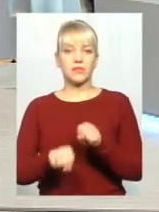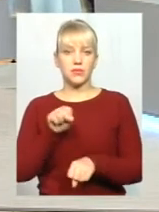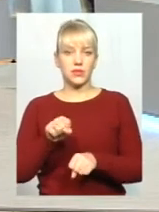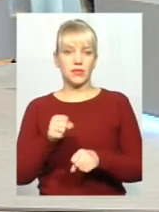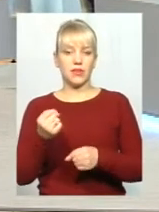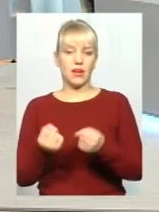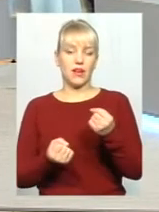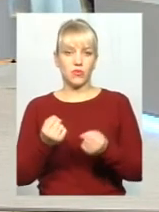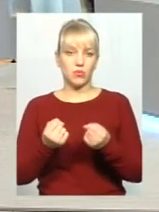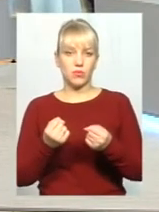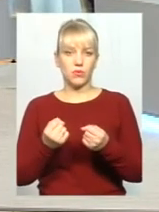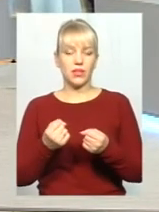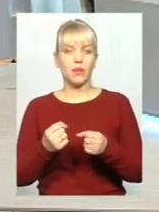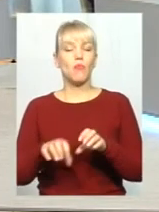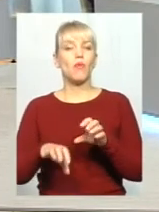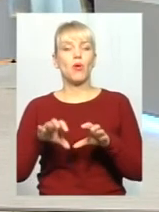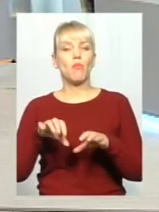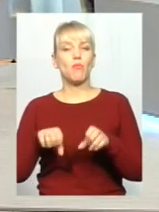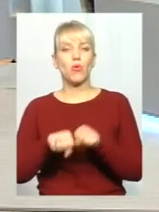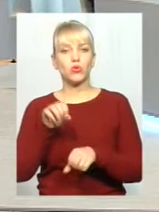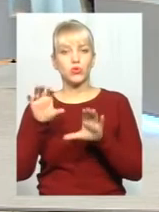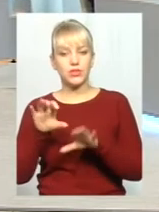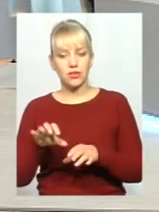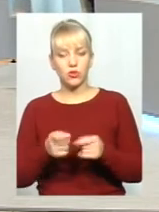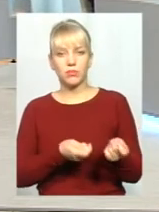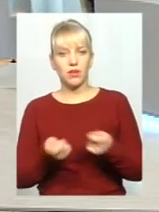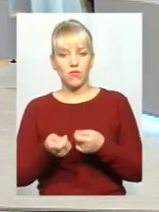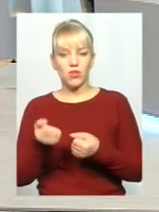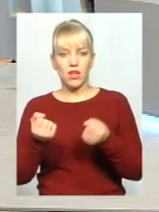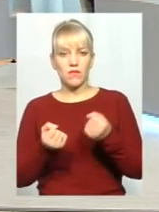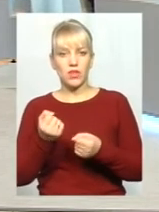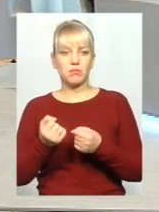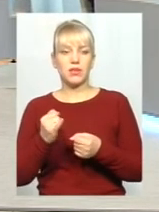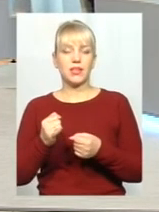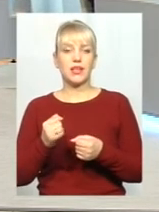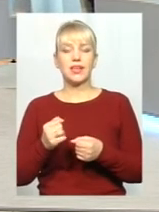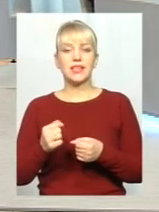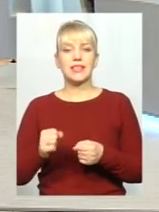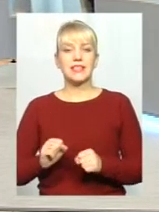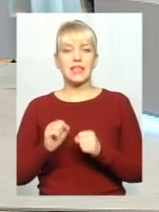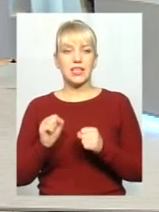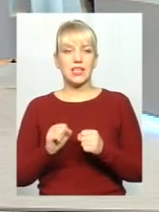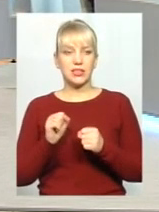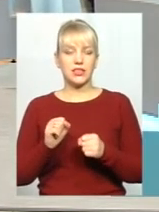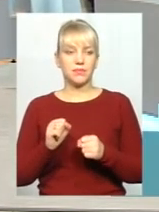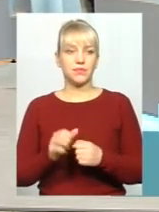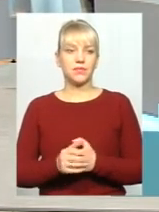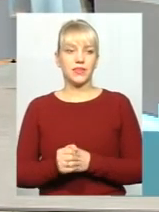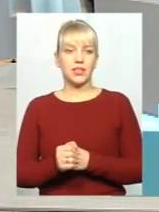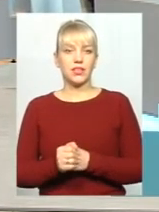автомобілі і потім намагаються з допомогою різних передач, спільної думки